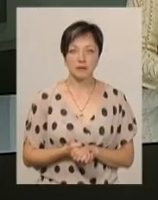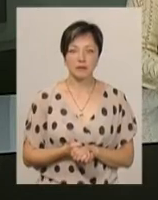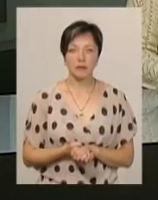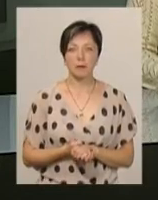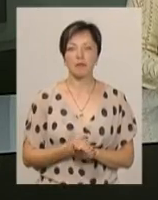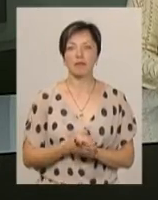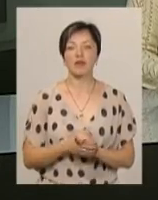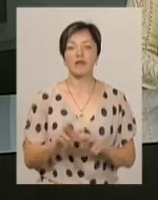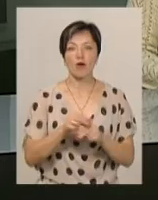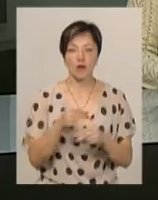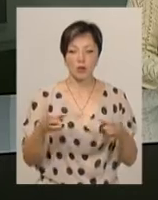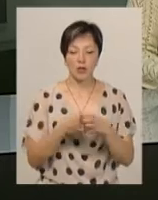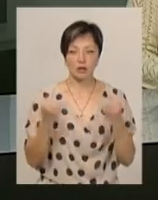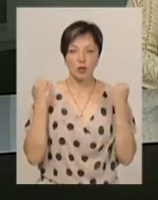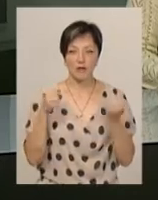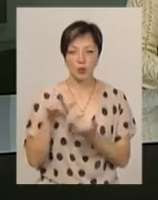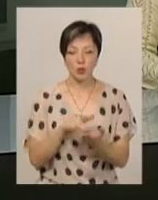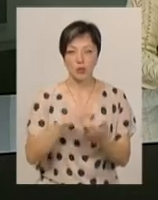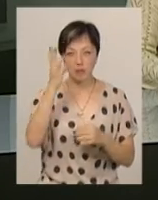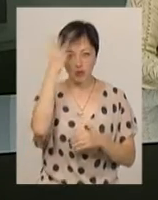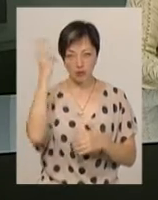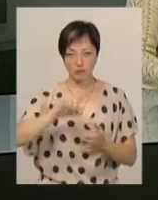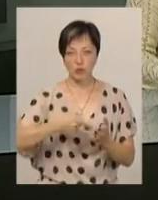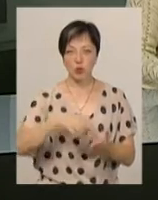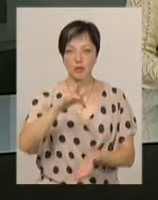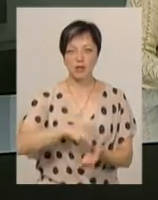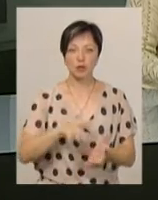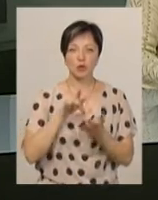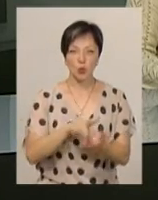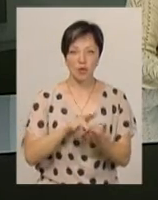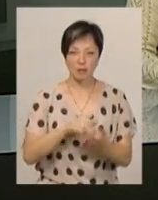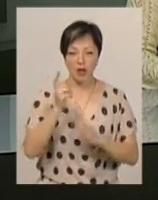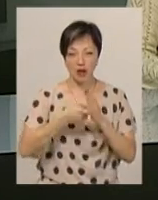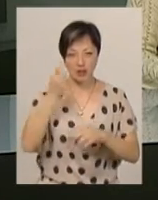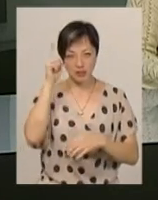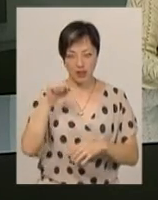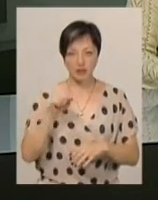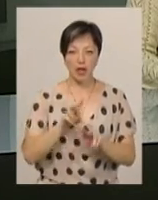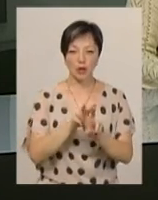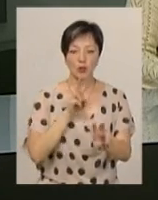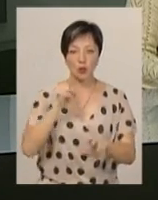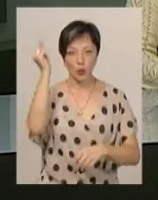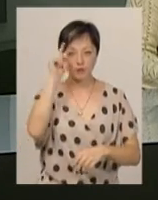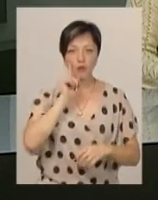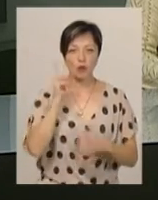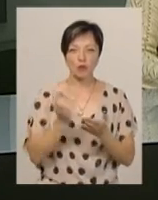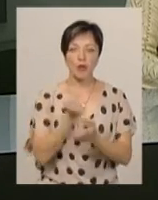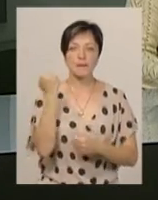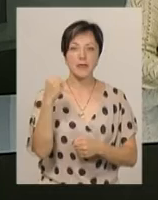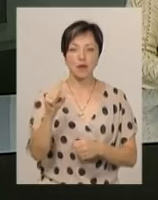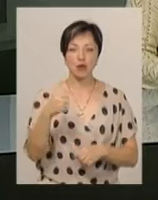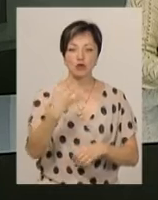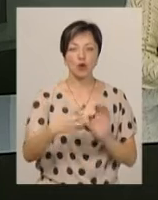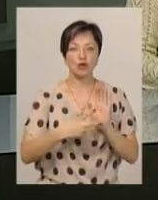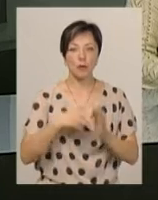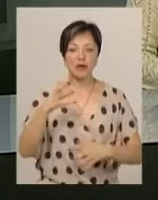Вихованці гуртка зі спортивного туризму, Хмельницького міського центру туризму, краєзнавства та екскурсії учнівської молоді здобули перемогу у